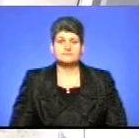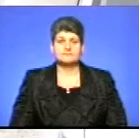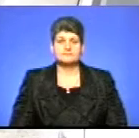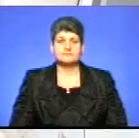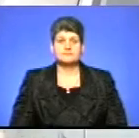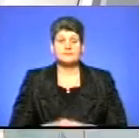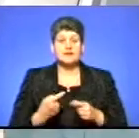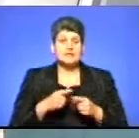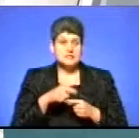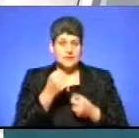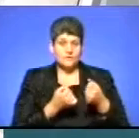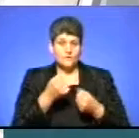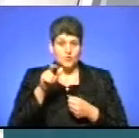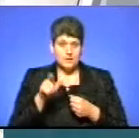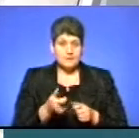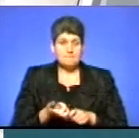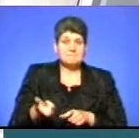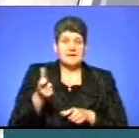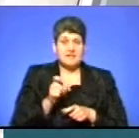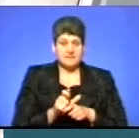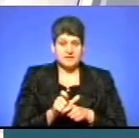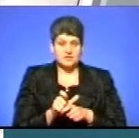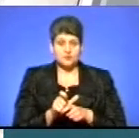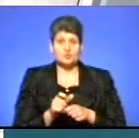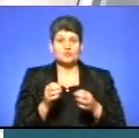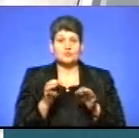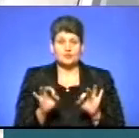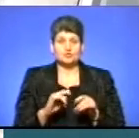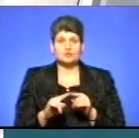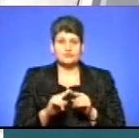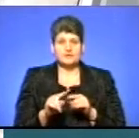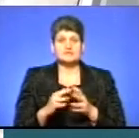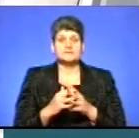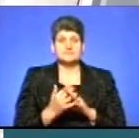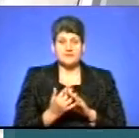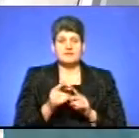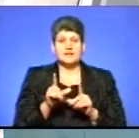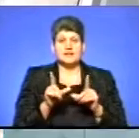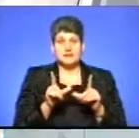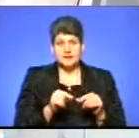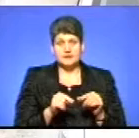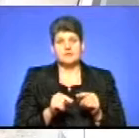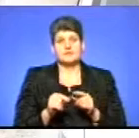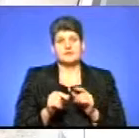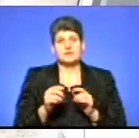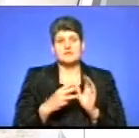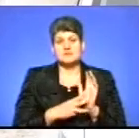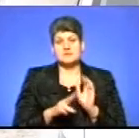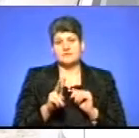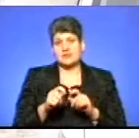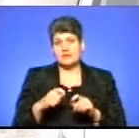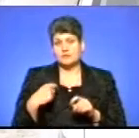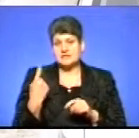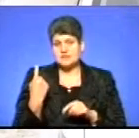Даний водій перевищив максимально дозволену швидкість в населеному пункті. А саме він рухався зі швидкістю 82 км за